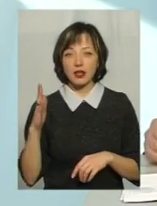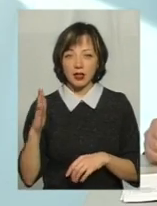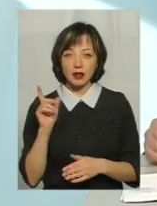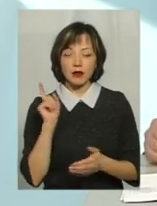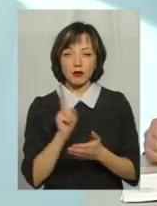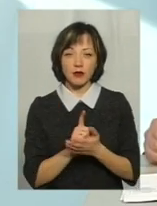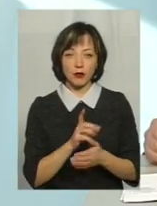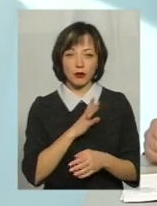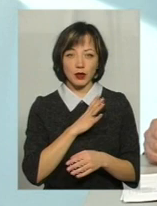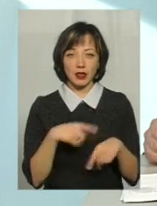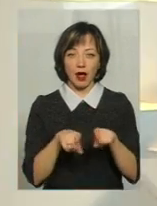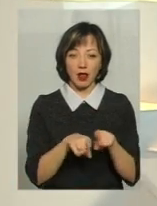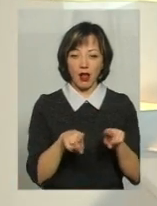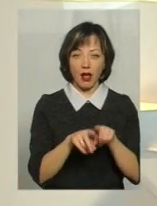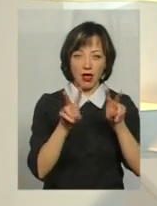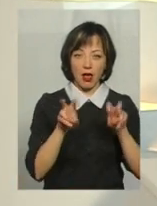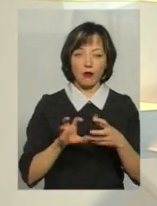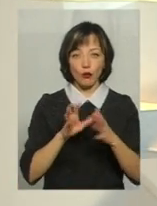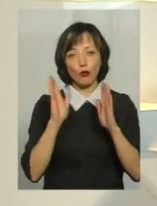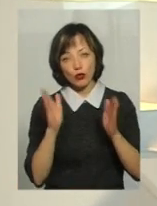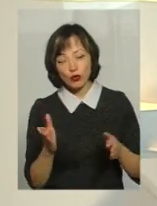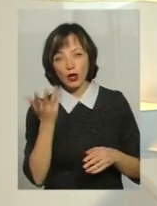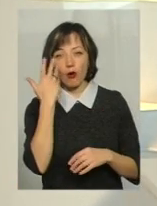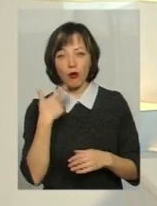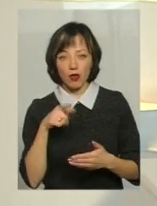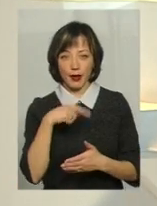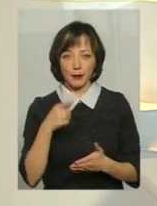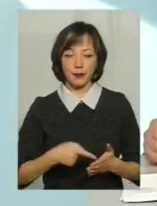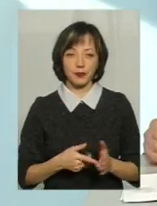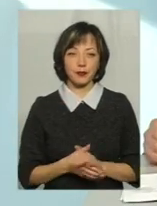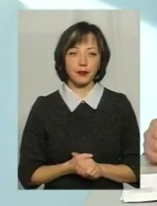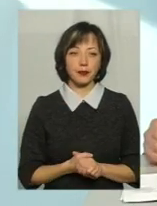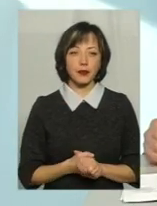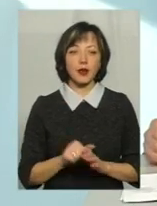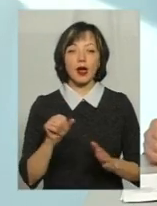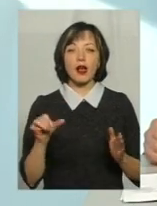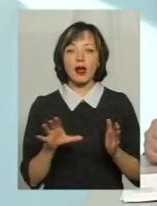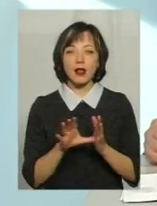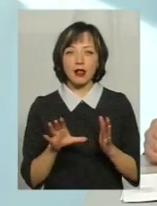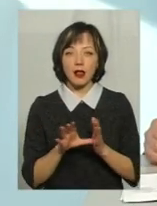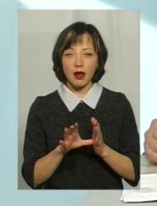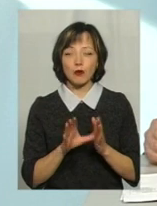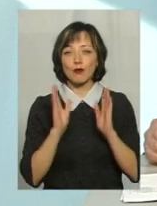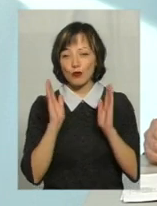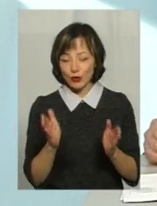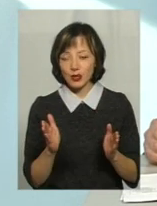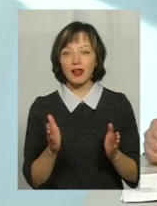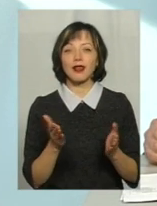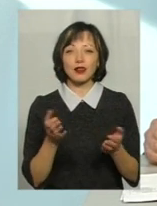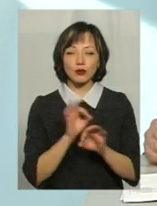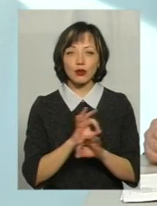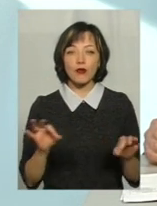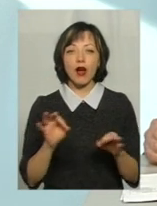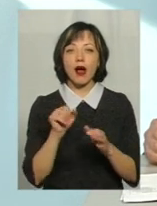працювати. Чи як? Це буде все? І коли? Головне, коли? По-перше, електротранс буде виходити. Буде це чудово. Електротранс,